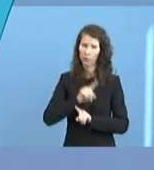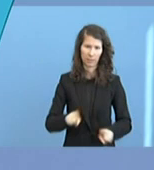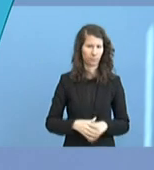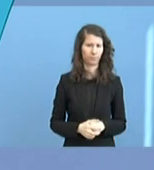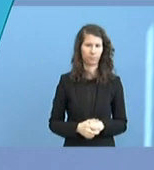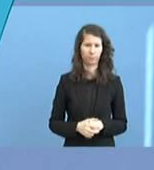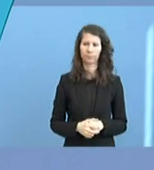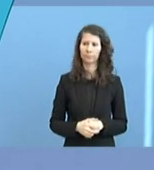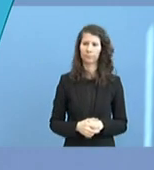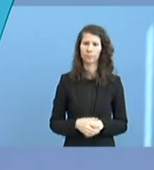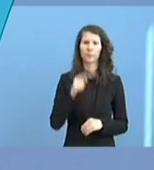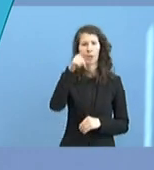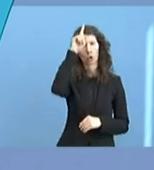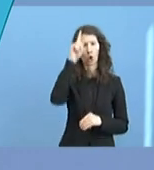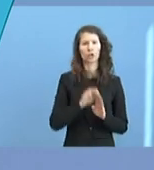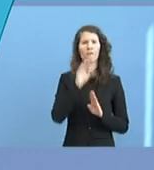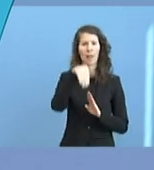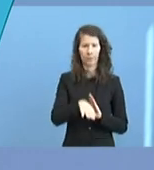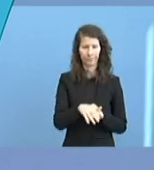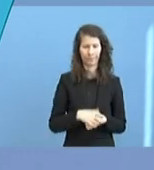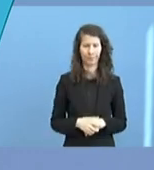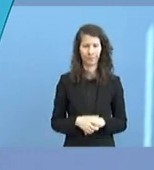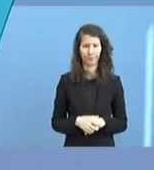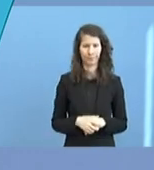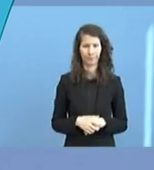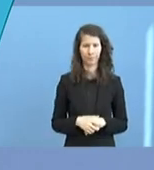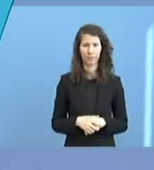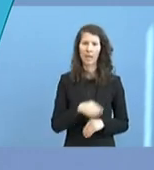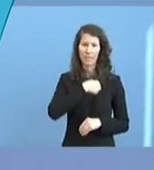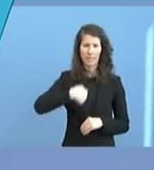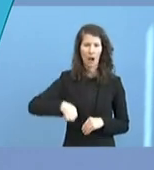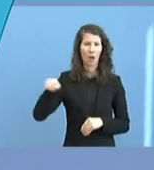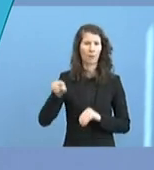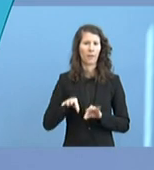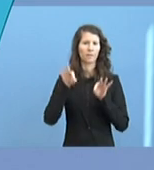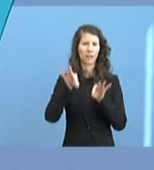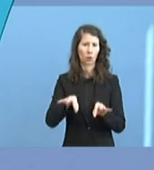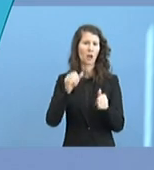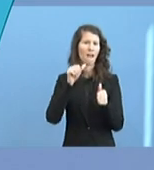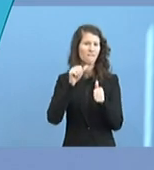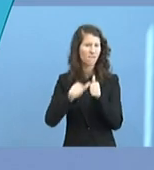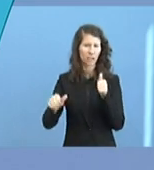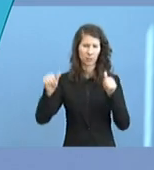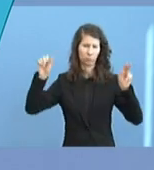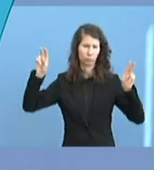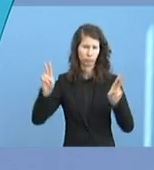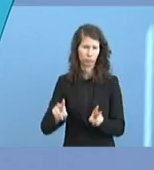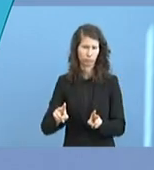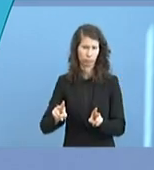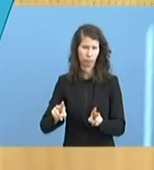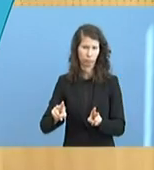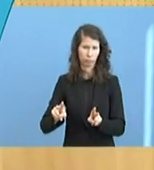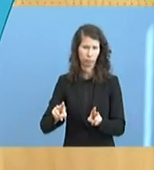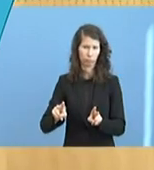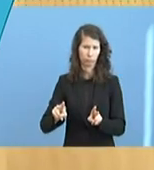Jens Thura, Deutsche Welle, Herr Seibert an Sie. Nachdem in China die Infektionen ja fast zurückgegangen sind, betätigt sich